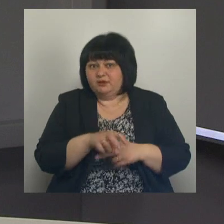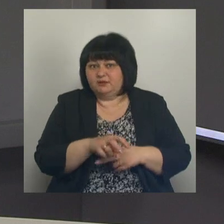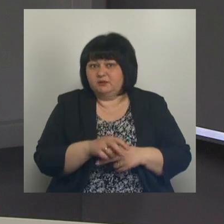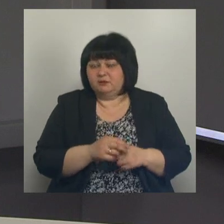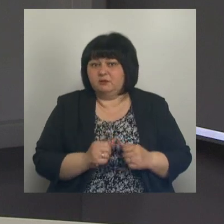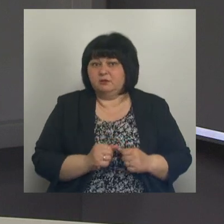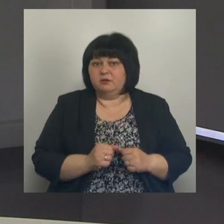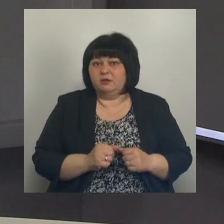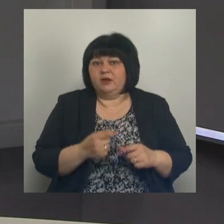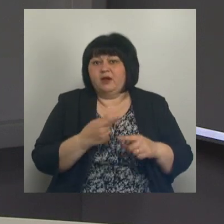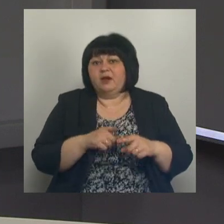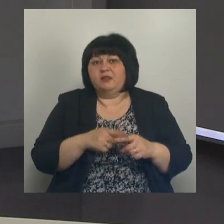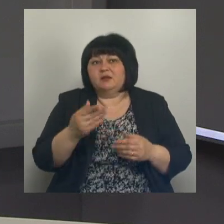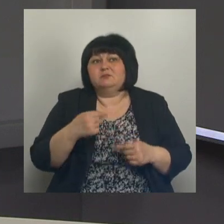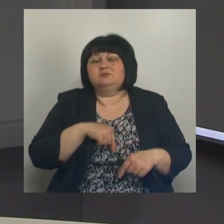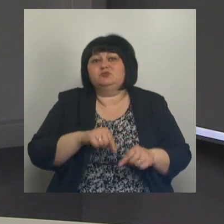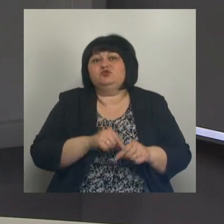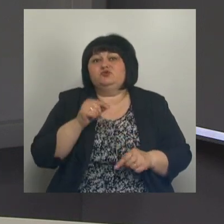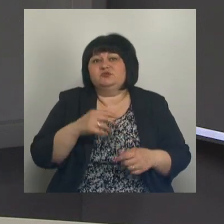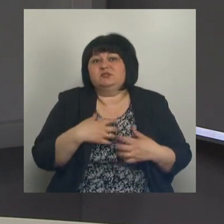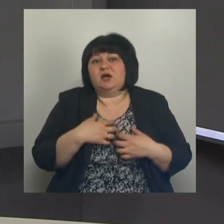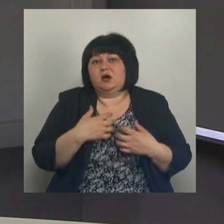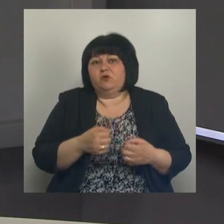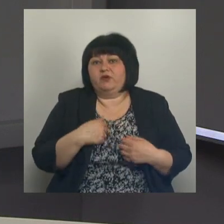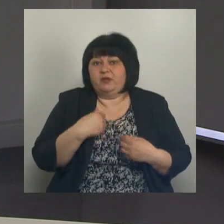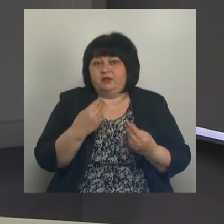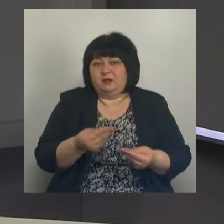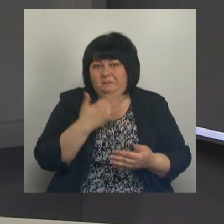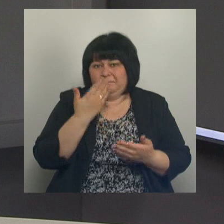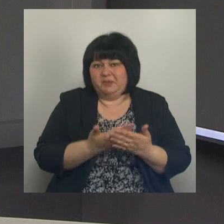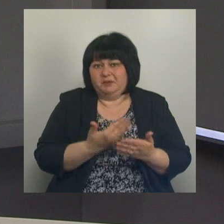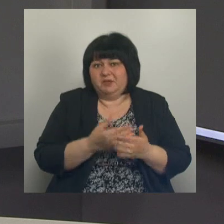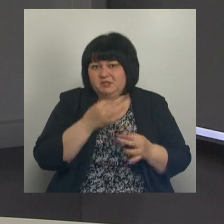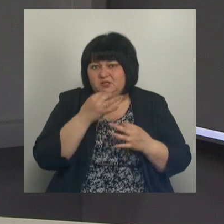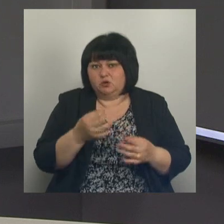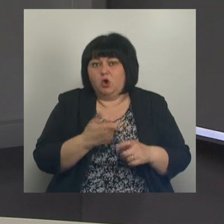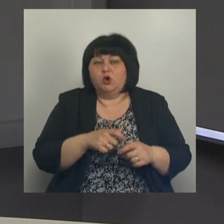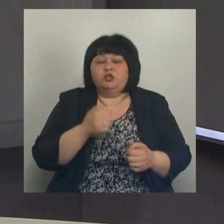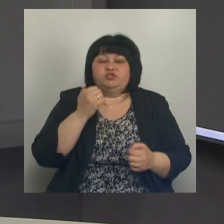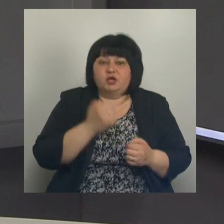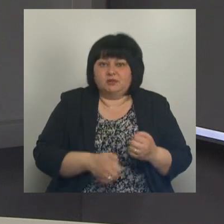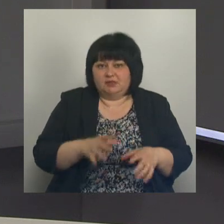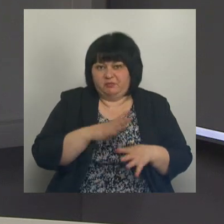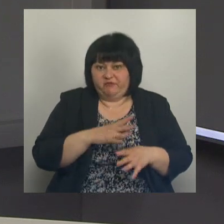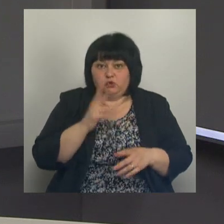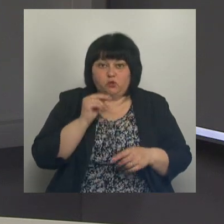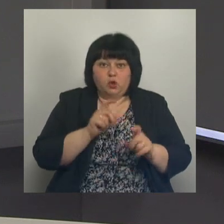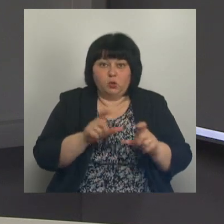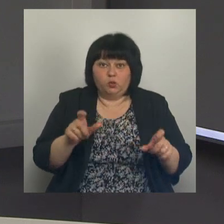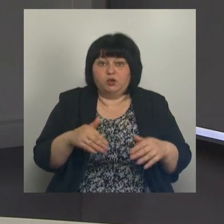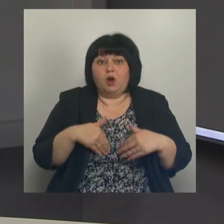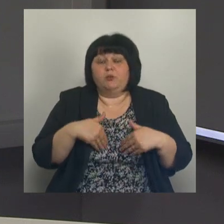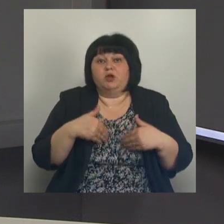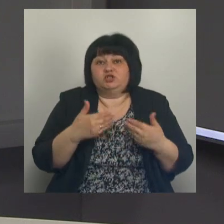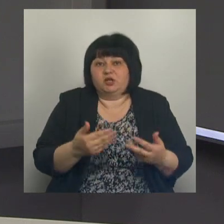Ну вот это субъективное ощущение здоровья, я вам приведу пример. Очень часто бывает, когда обращаются на